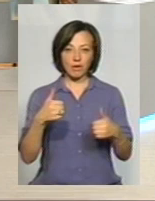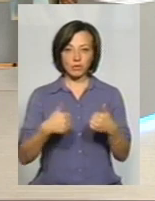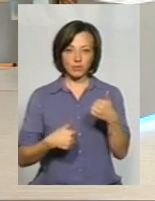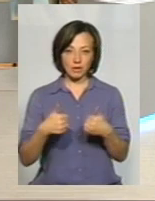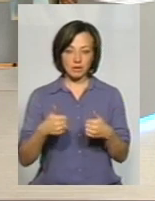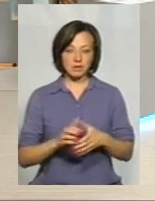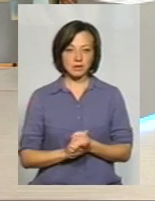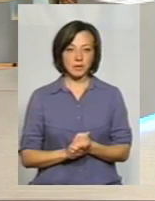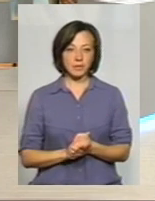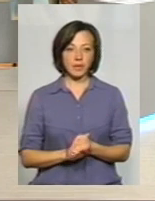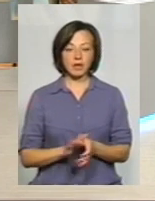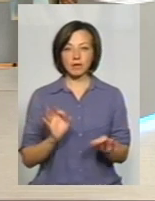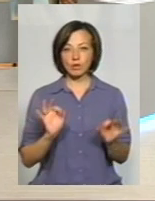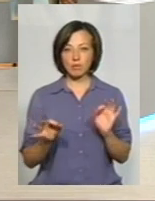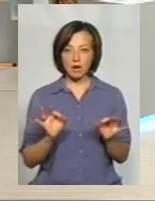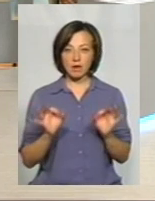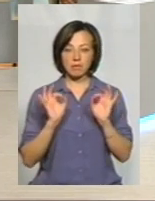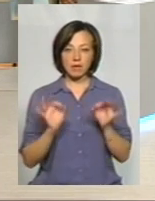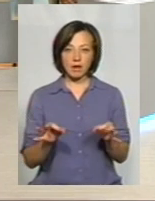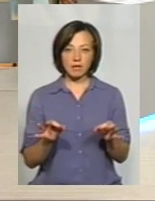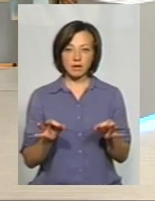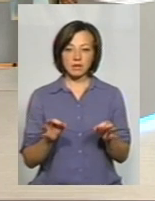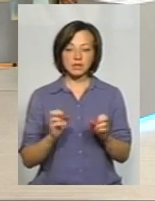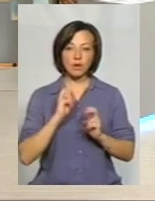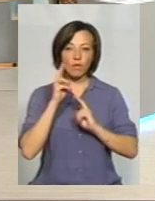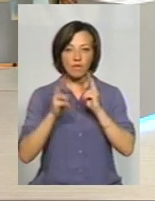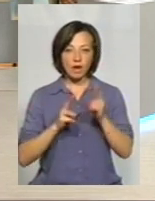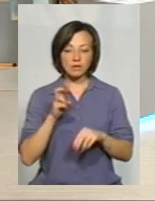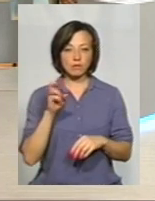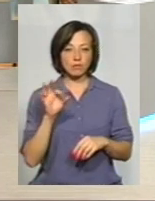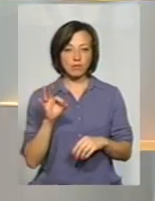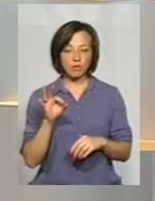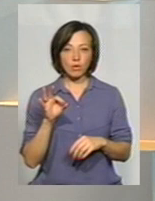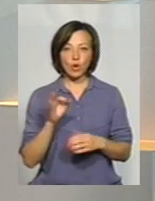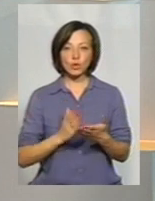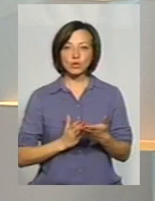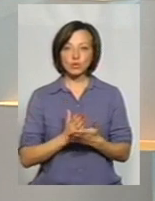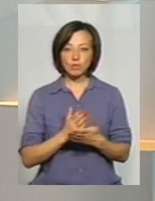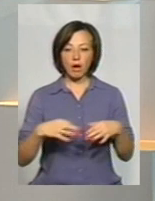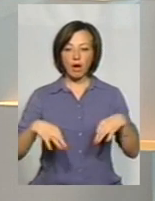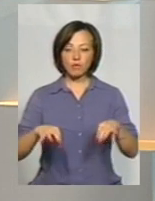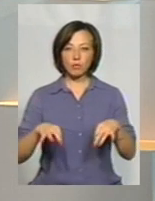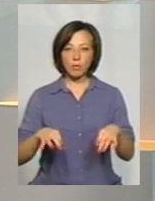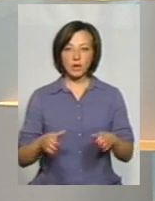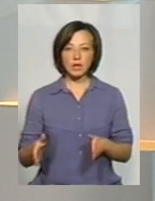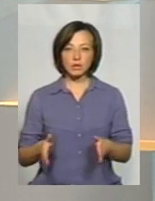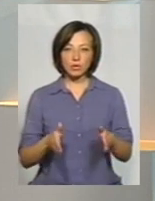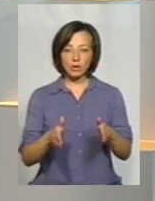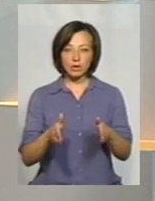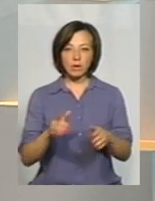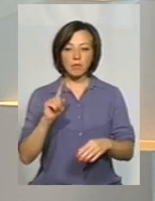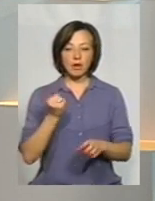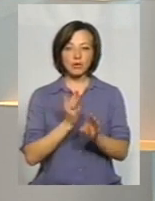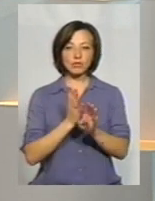Абсолютно нормальне і правильне зауваження, тому що служба автобільних доріг на це поряд